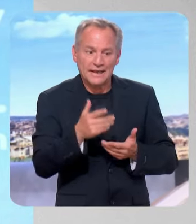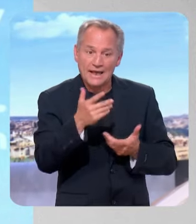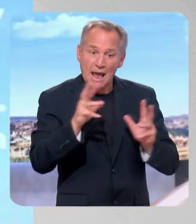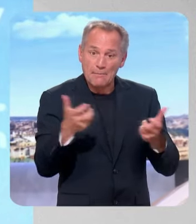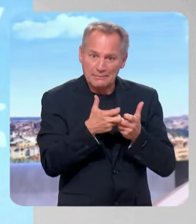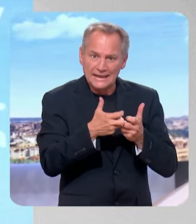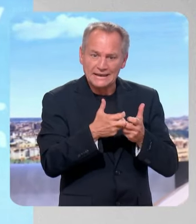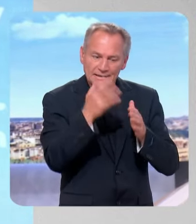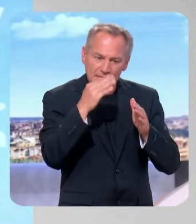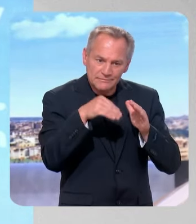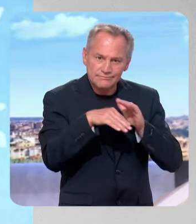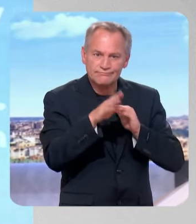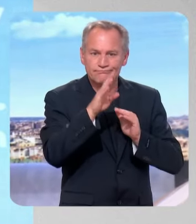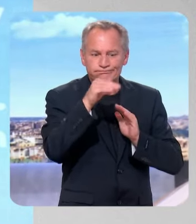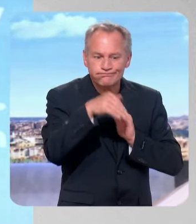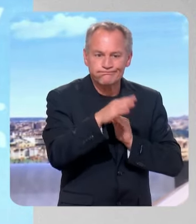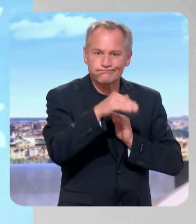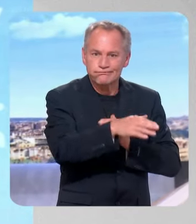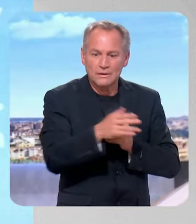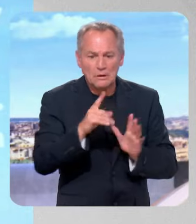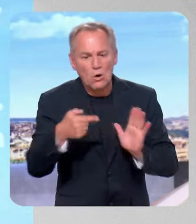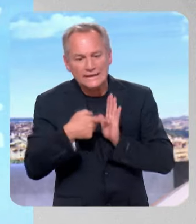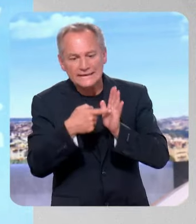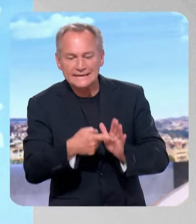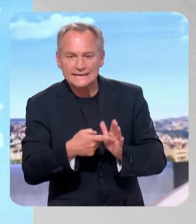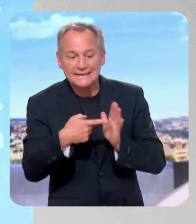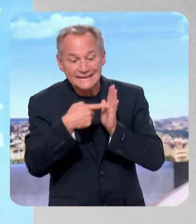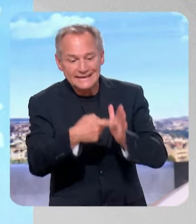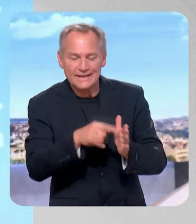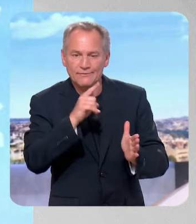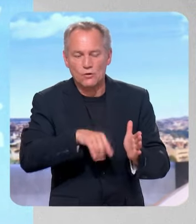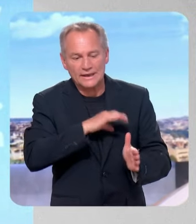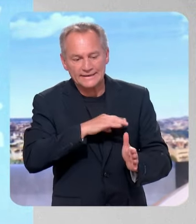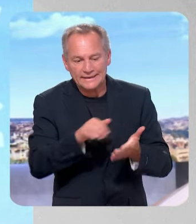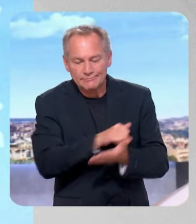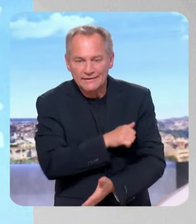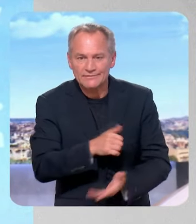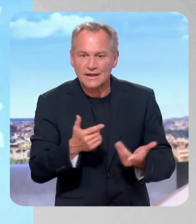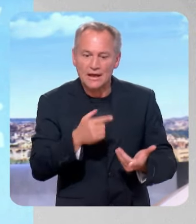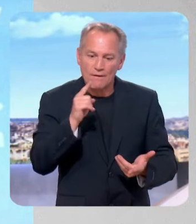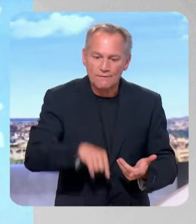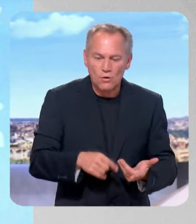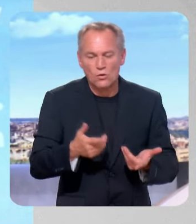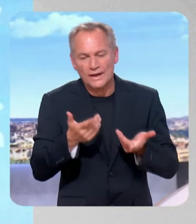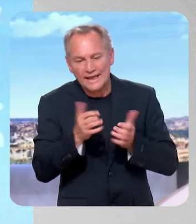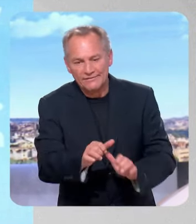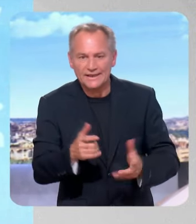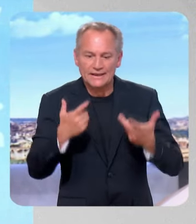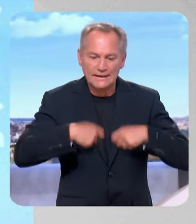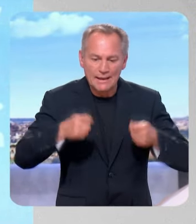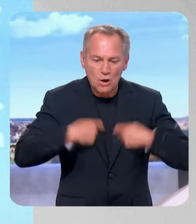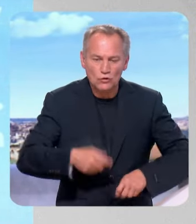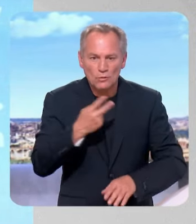Après, cette dette, il faut s'en débarrasser. Il faut renoncer, effectivement, à continuer à dépenser toujours plus, à faire des chèques.